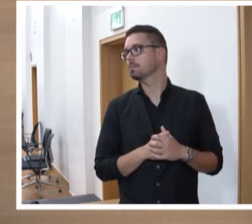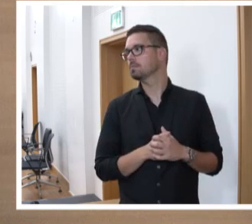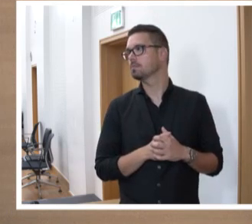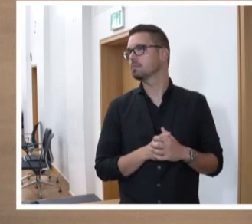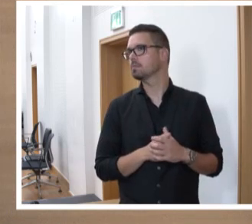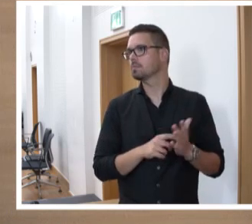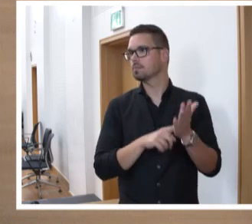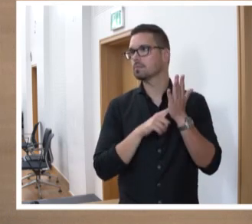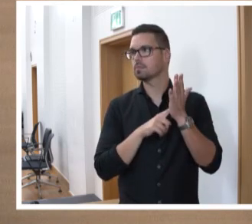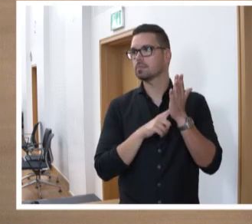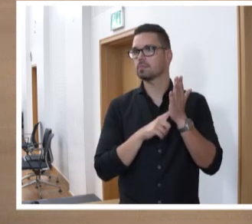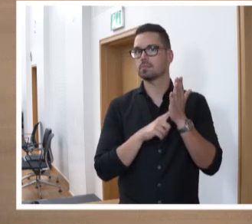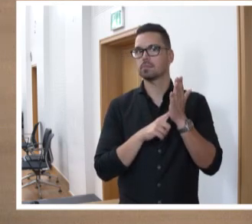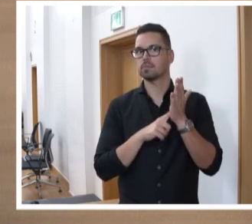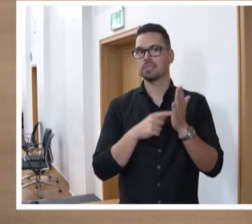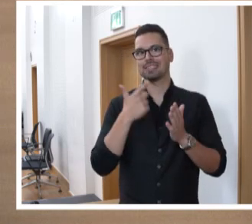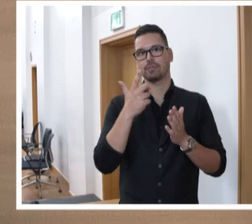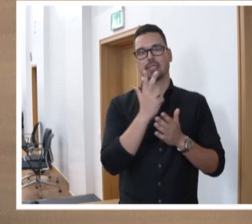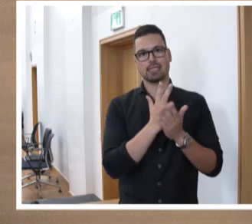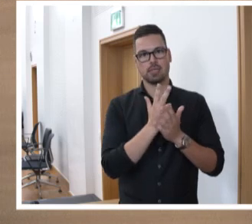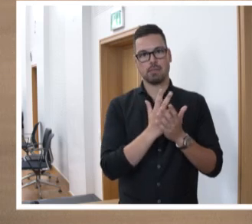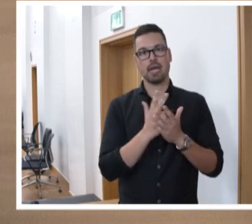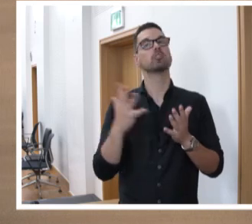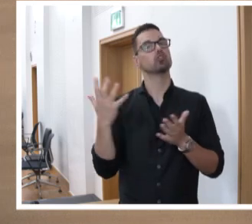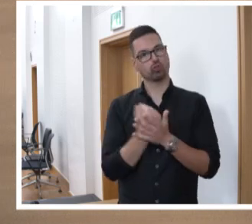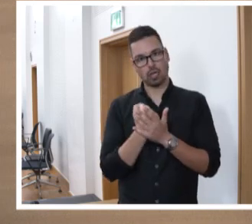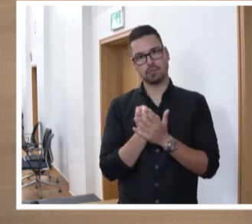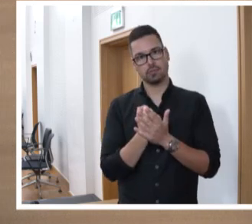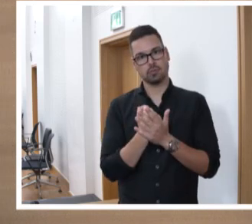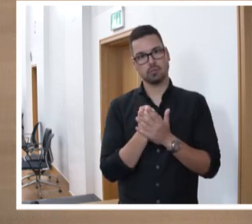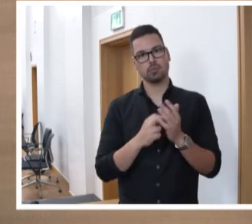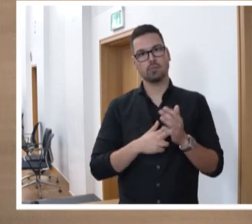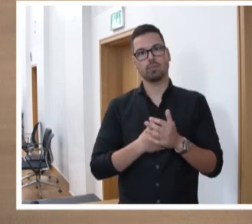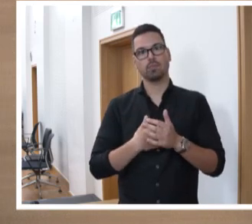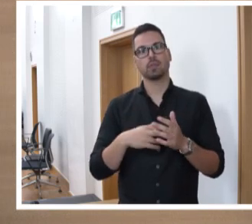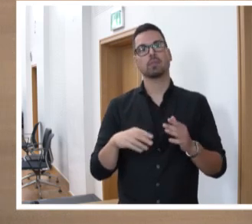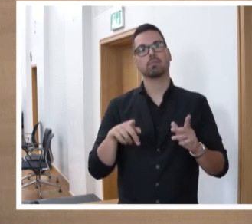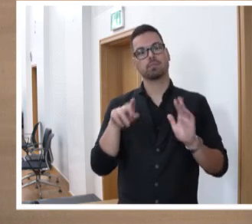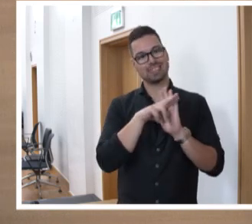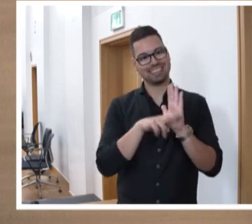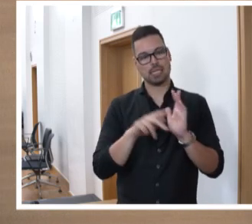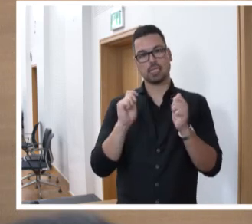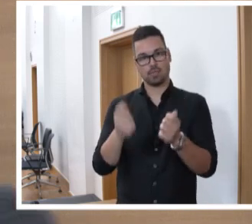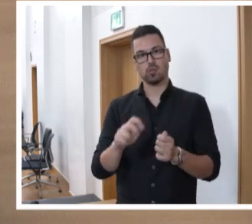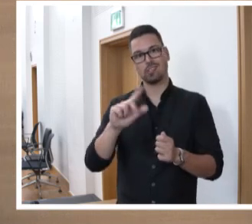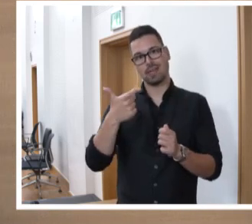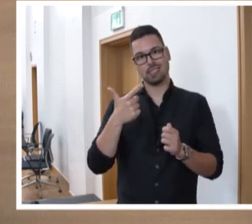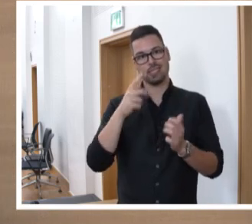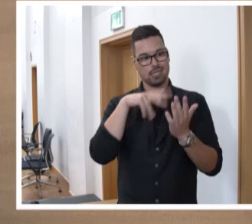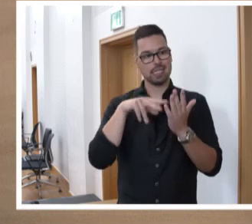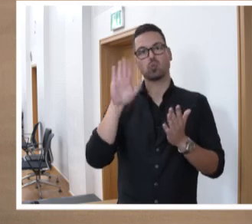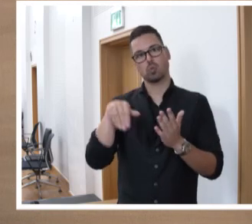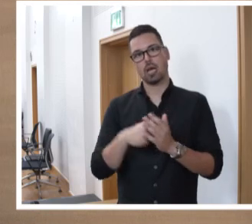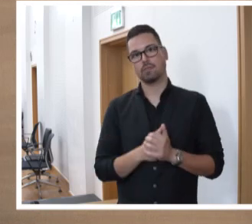Ich stelle fest, dass die erforderliche Zweidrittelmehrheit erreicht ist und der Gesetzentwurf in der heutigen Sitzung in zweiter Lesung beraten